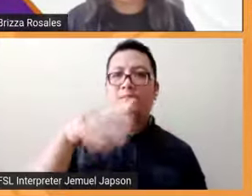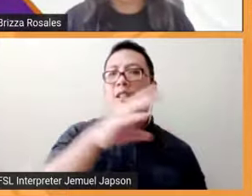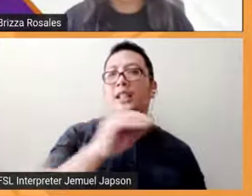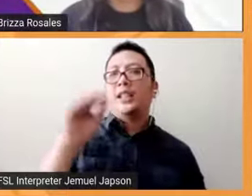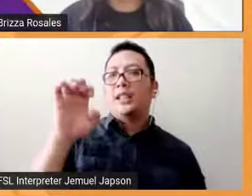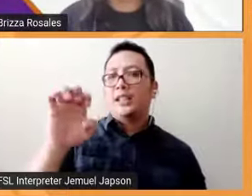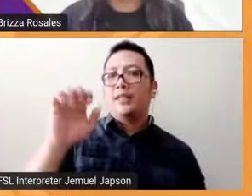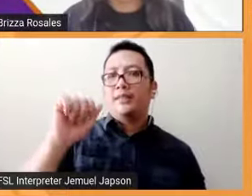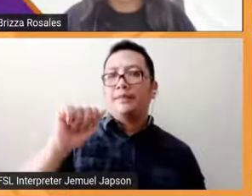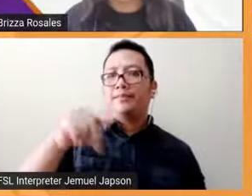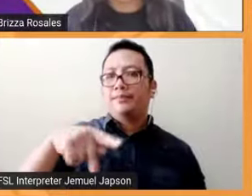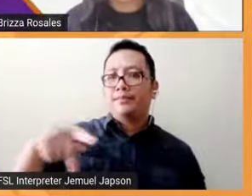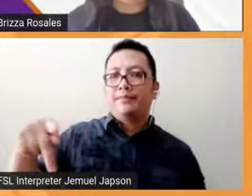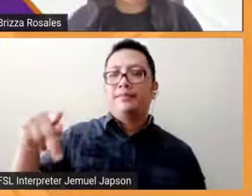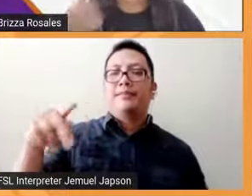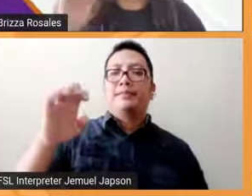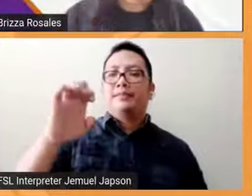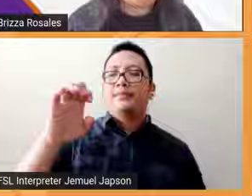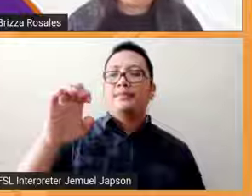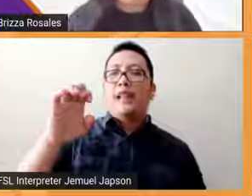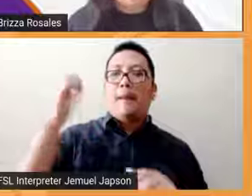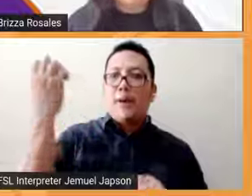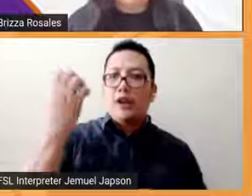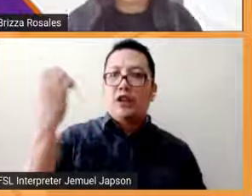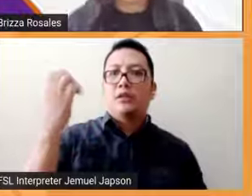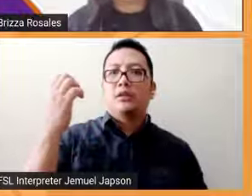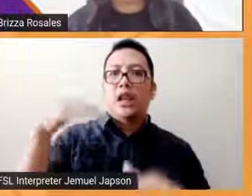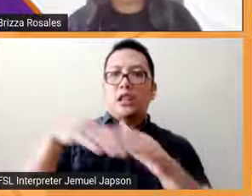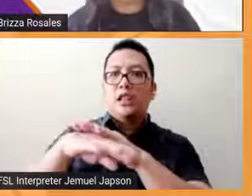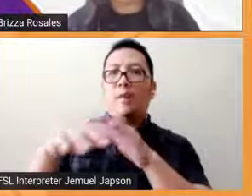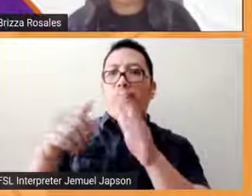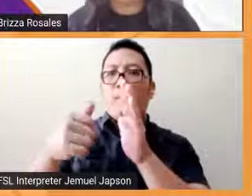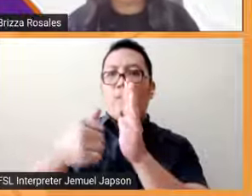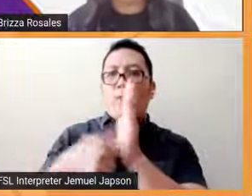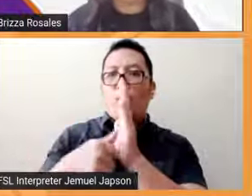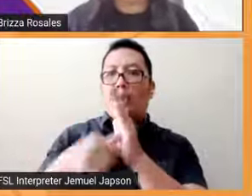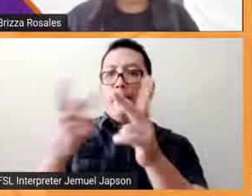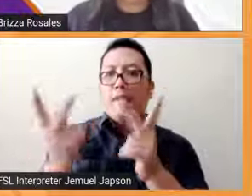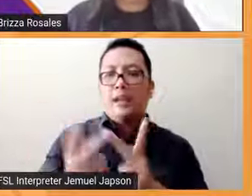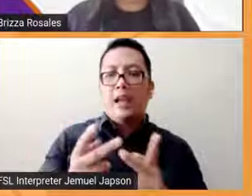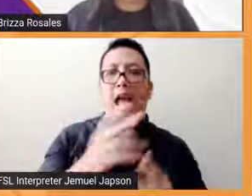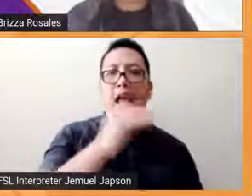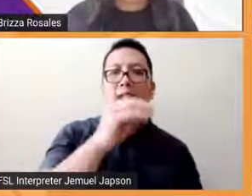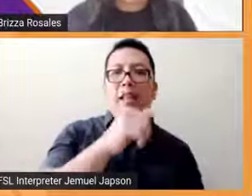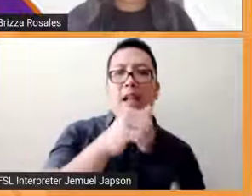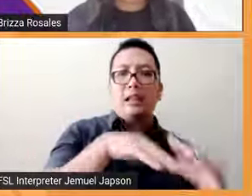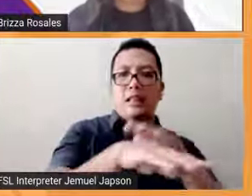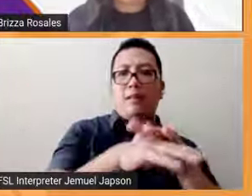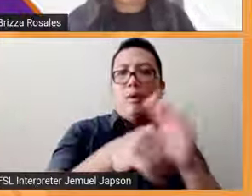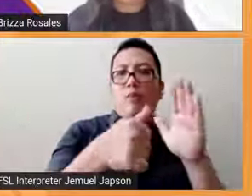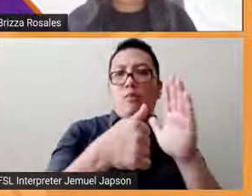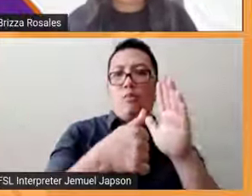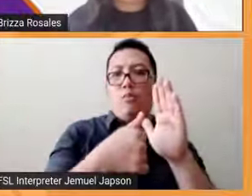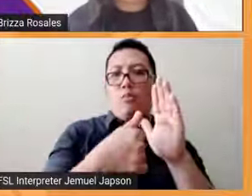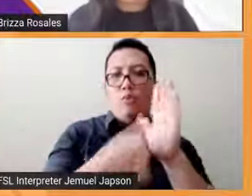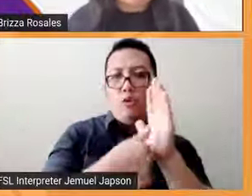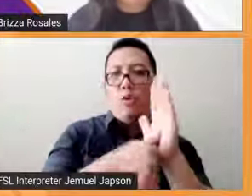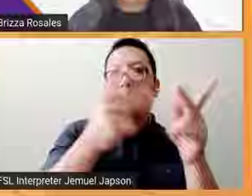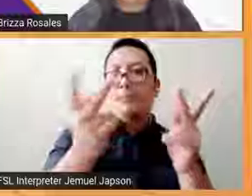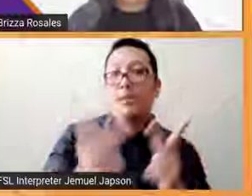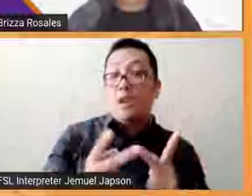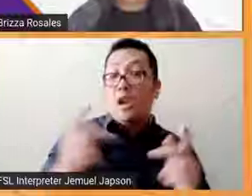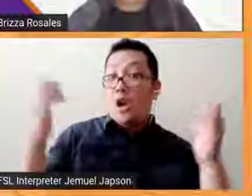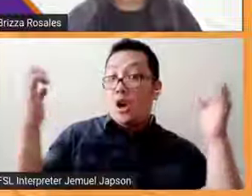accessible polling place actually Doc Mau isa na lang bago po ako pumunta kay Sir Benjo so ina-expect po ba natin na